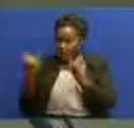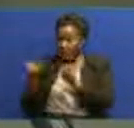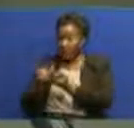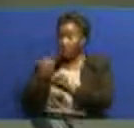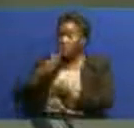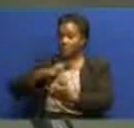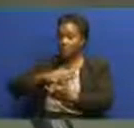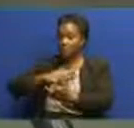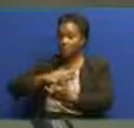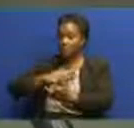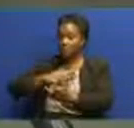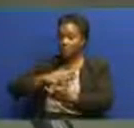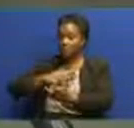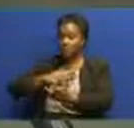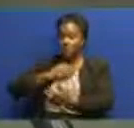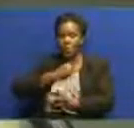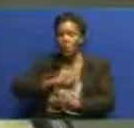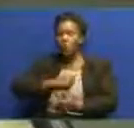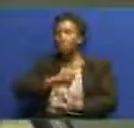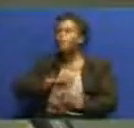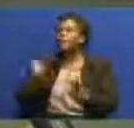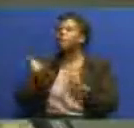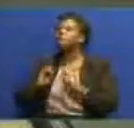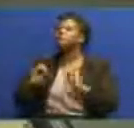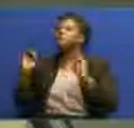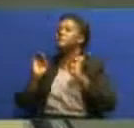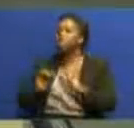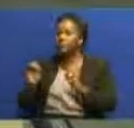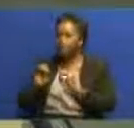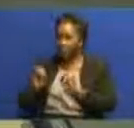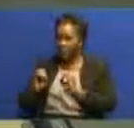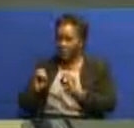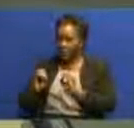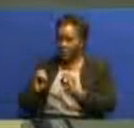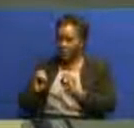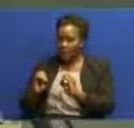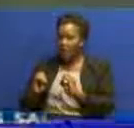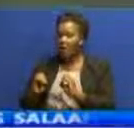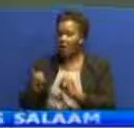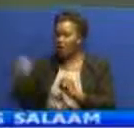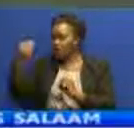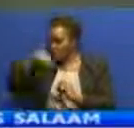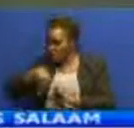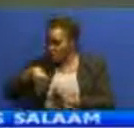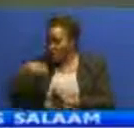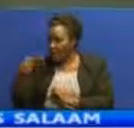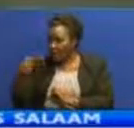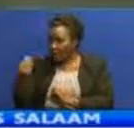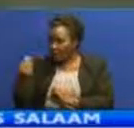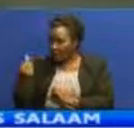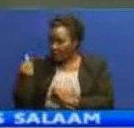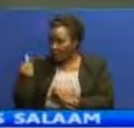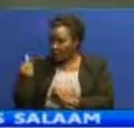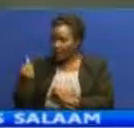na rushwa haita kuwa na huruma na mtu yeyote alie fisadi au alie tumia rushwa